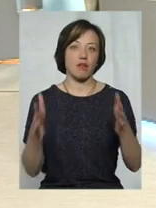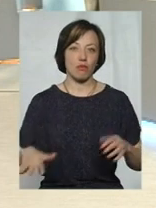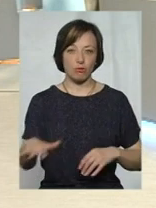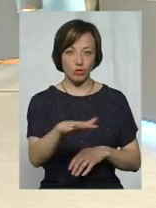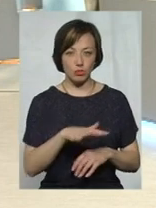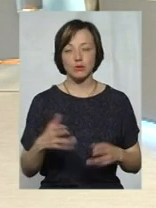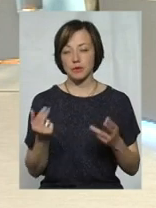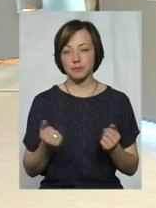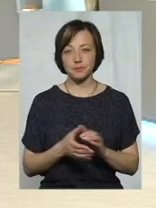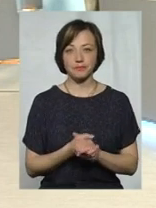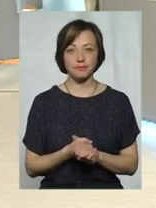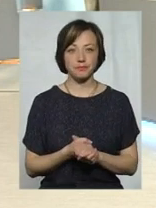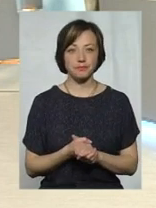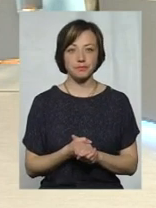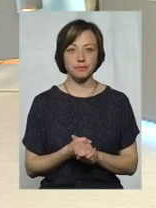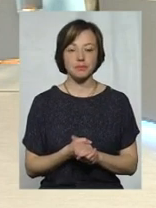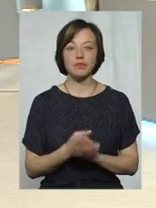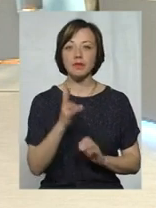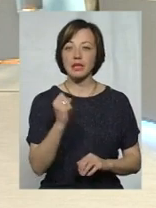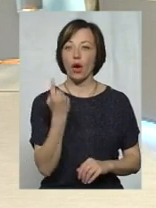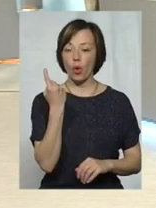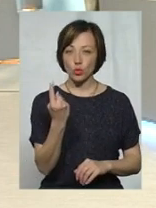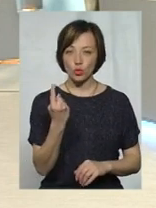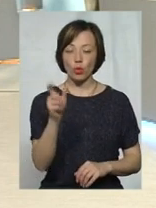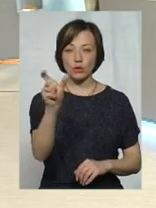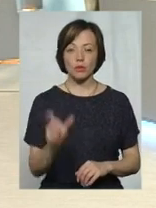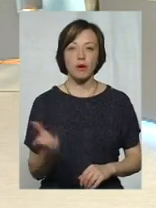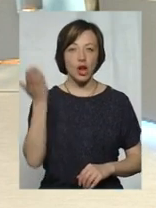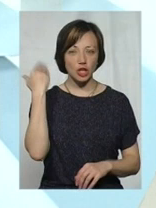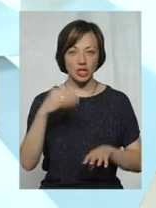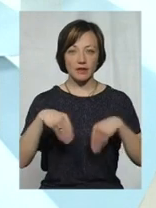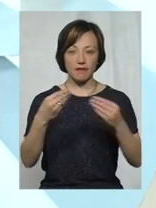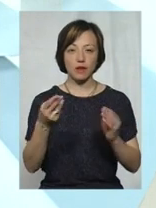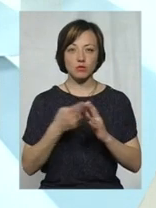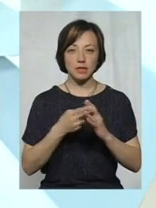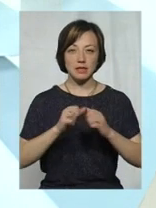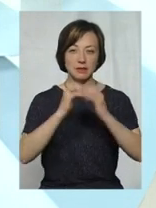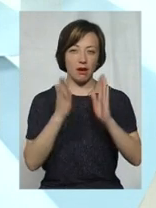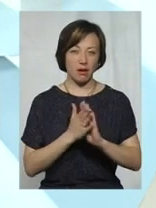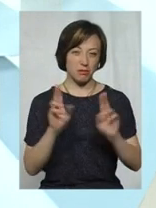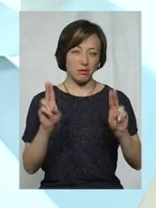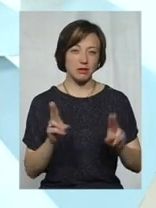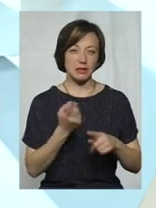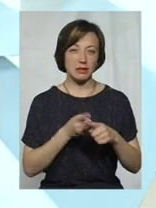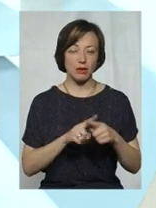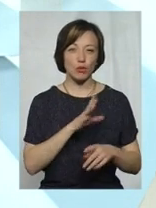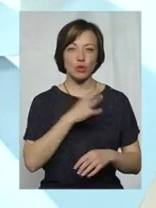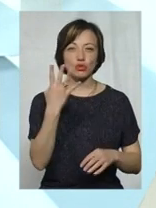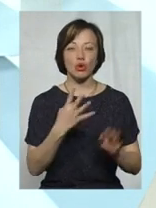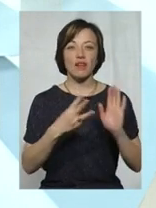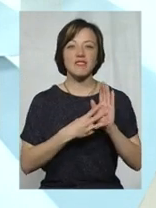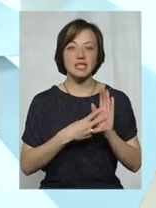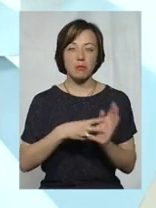рештка площі, оскільки на одну особу раніше призначалась субсидія на загальних підставах на 48